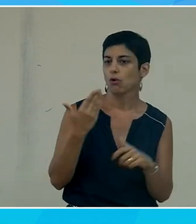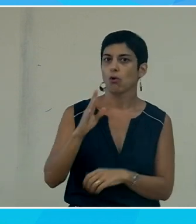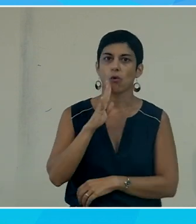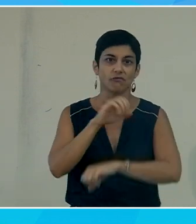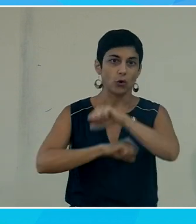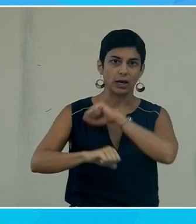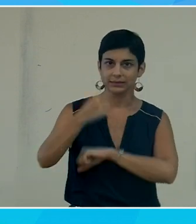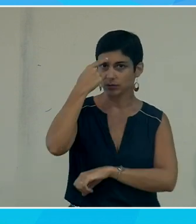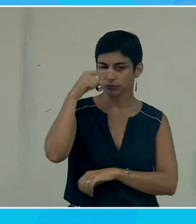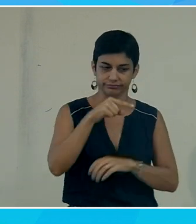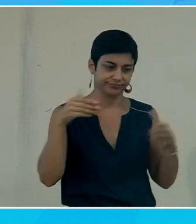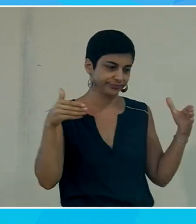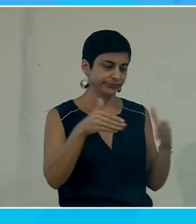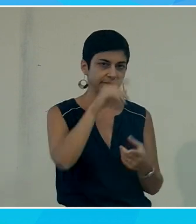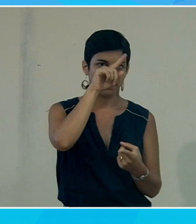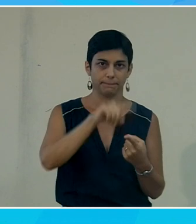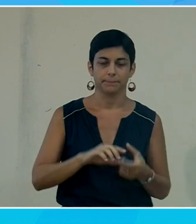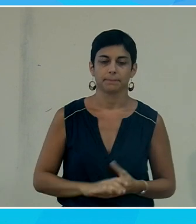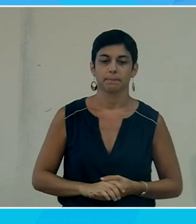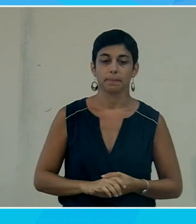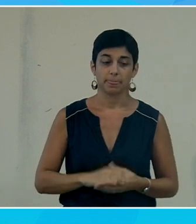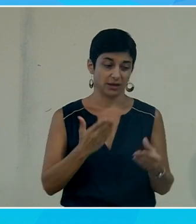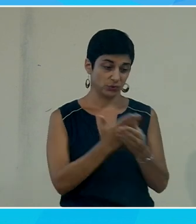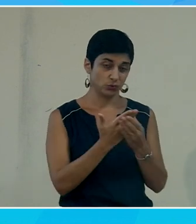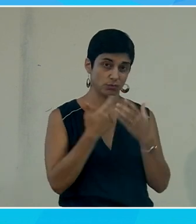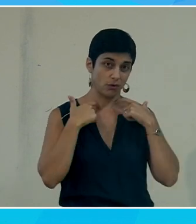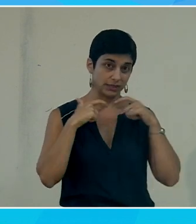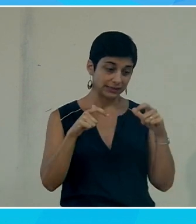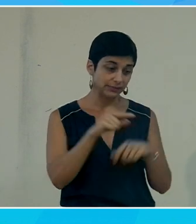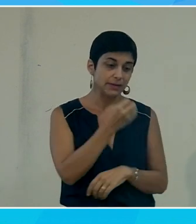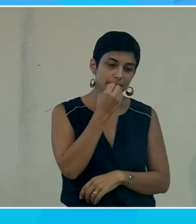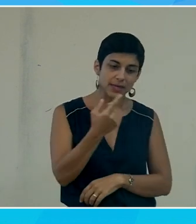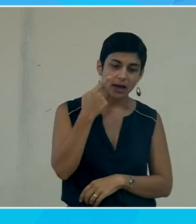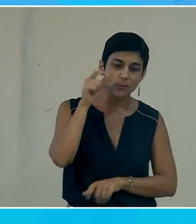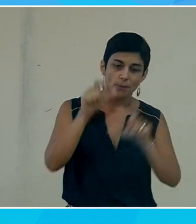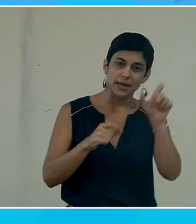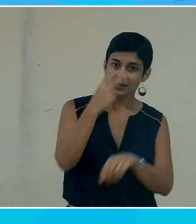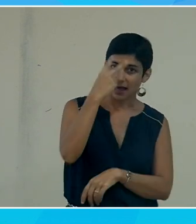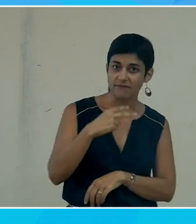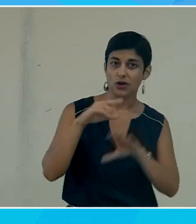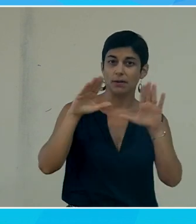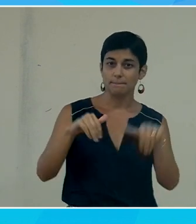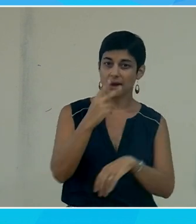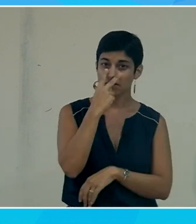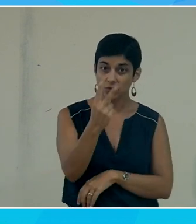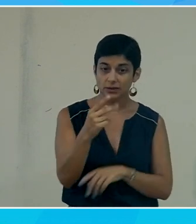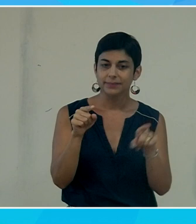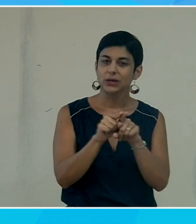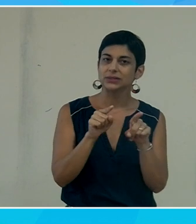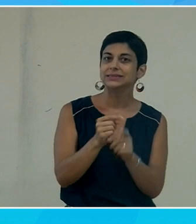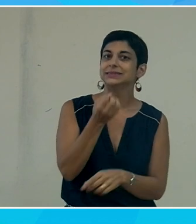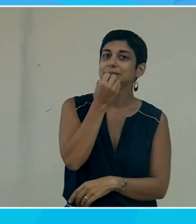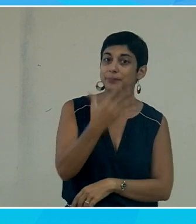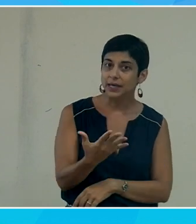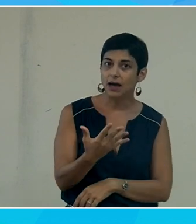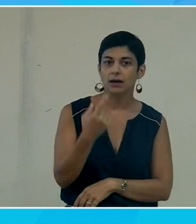à lui tout seul évidemment le document accessible c'est très bien pour les aveugles et malvoyants mais c'est aussi très bien pour les grands